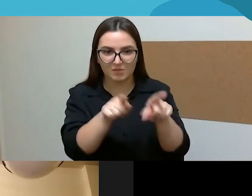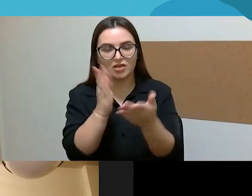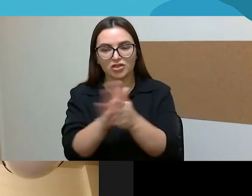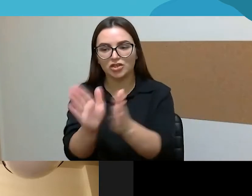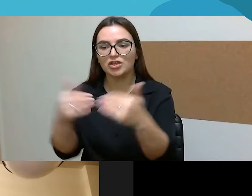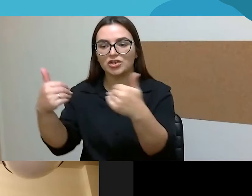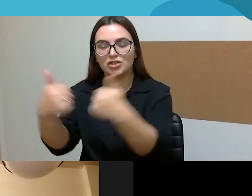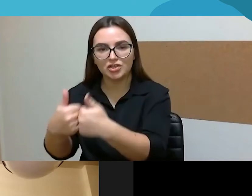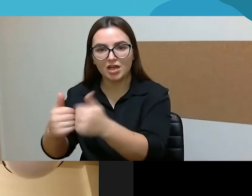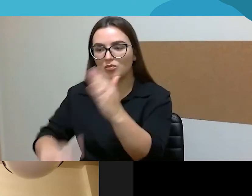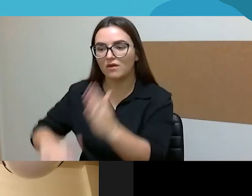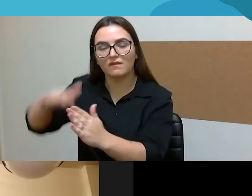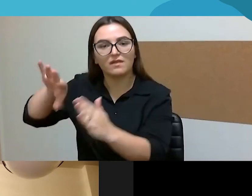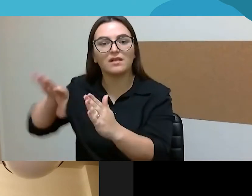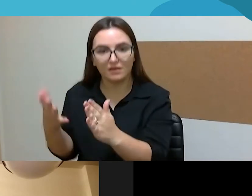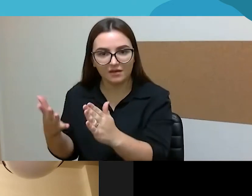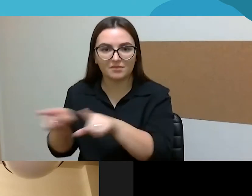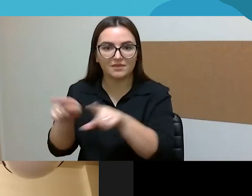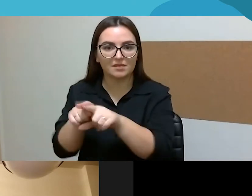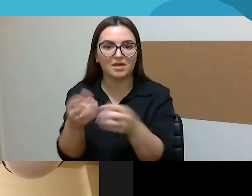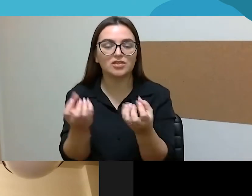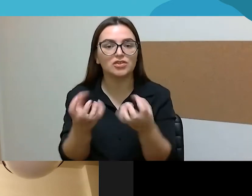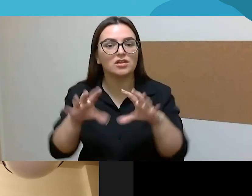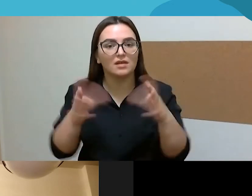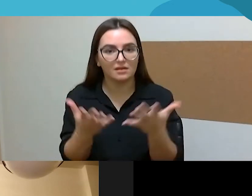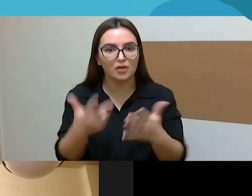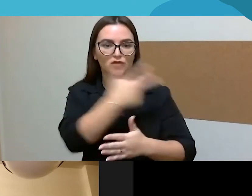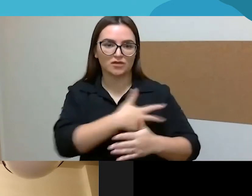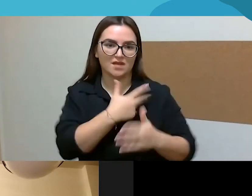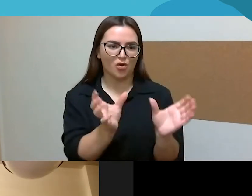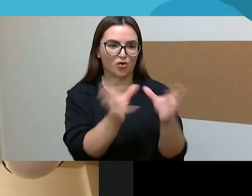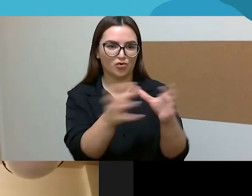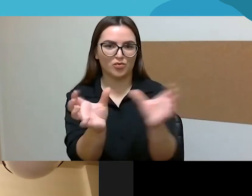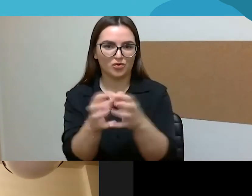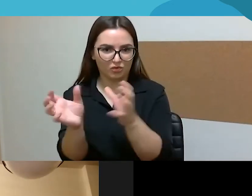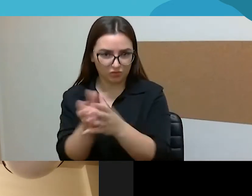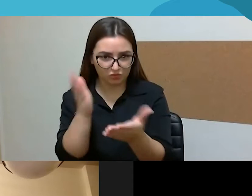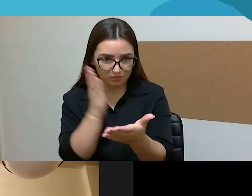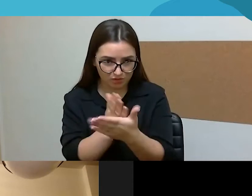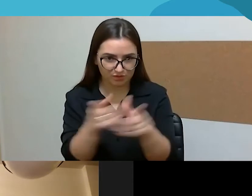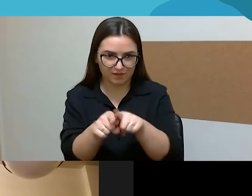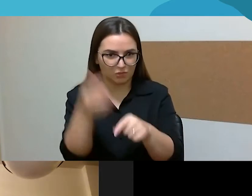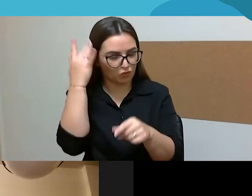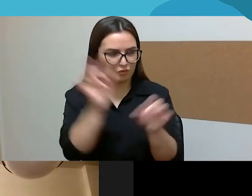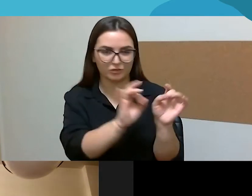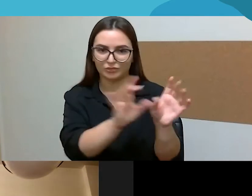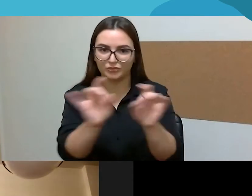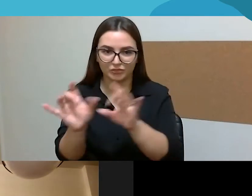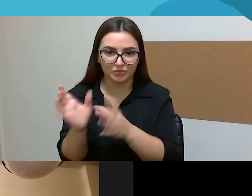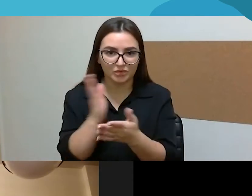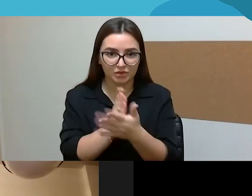kurių mes atėjom, kontekstas, taip pat yra dar tas socialinio mūsų rato kontekstas, bet